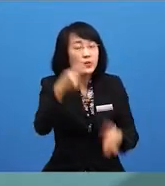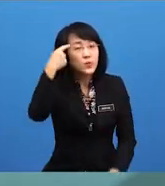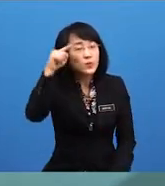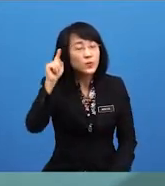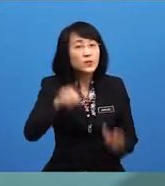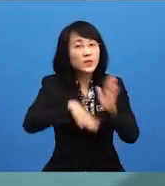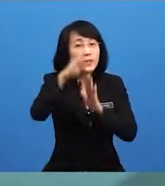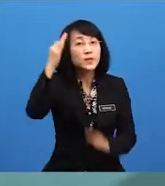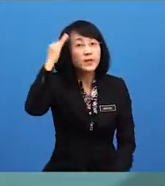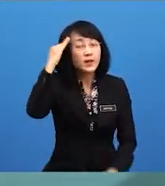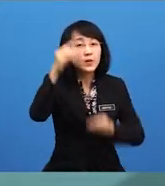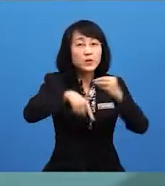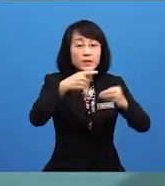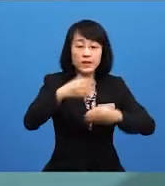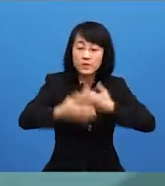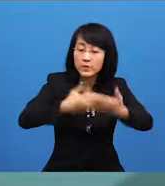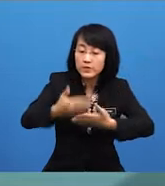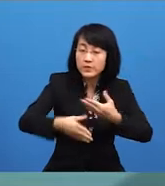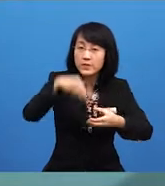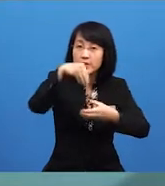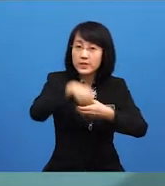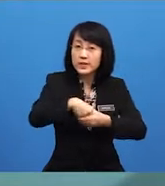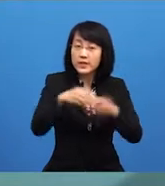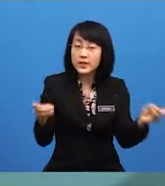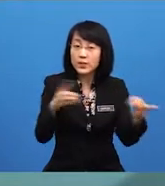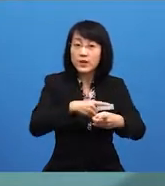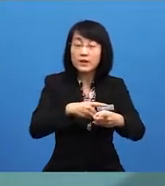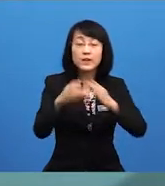lebih tahu tentang prosedur di Dewan Negara pula.